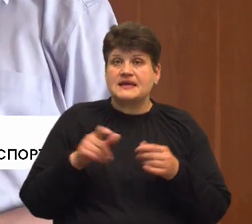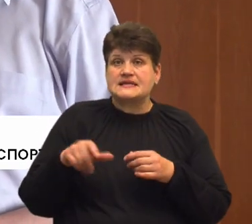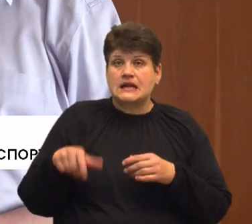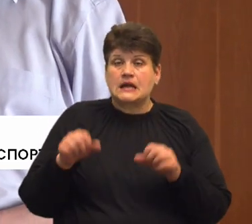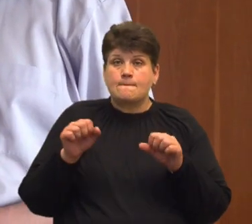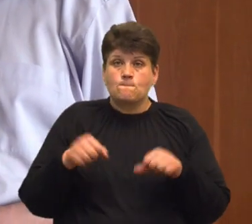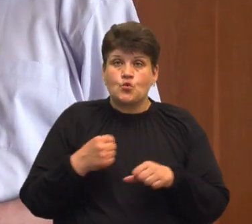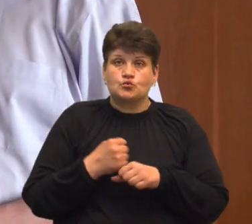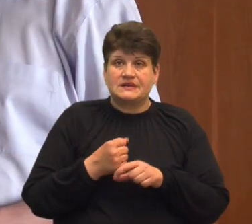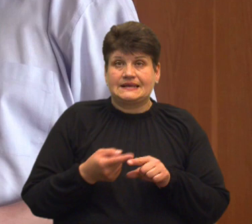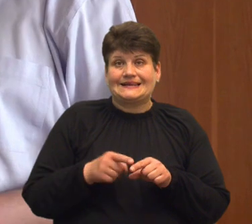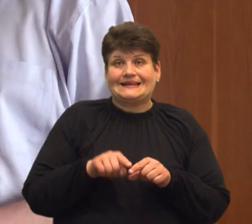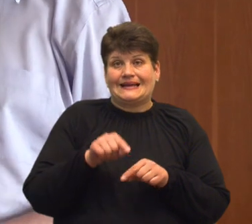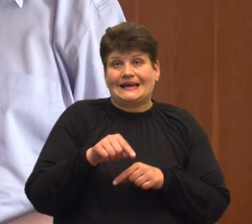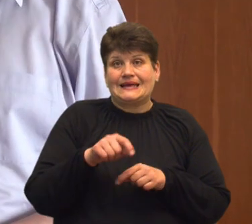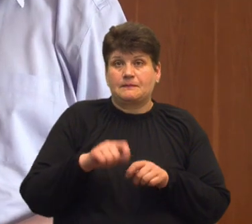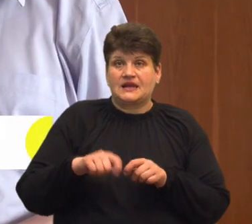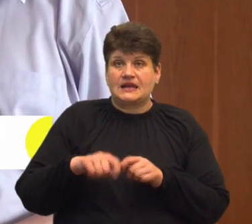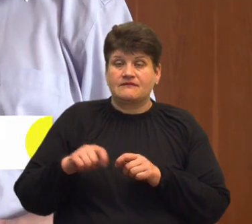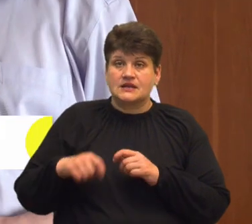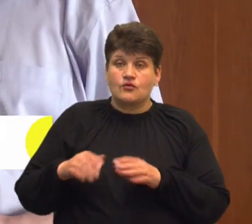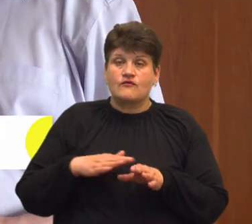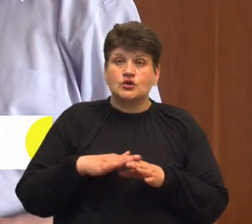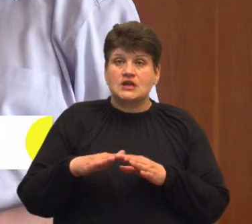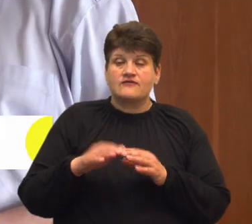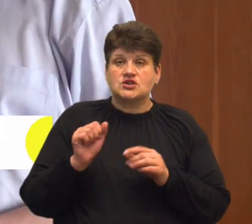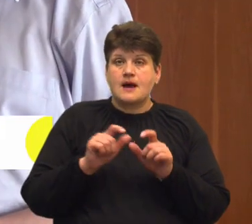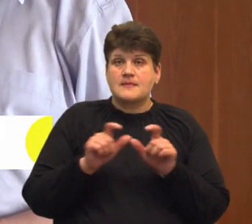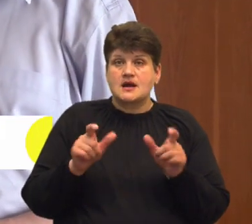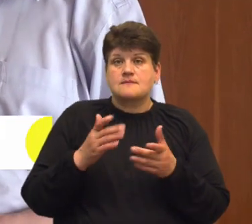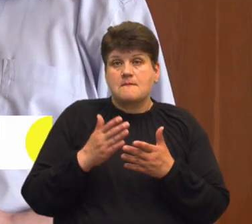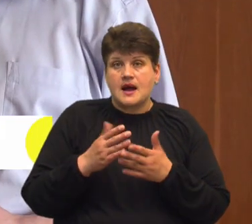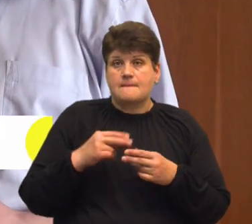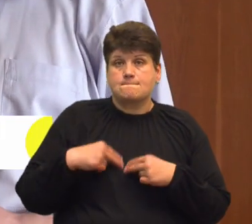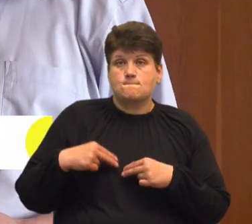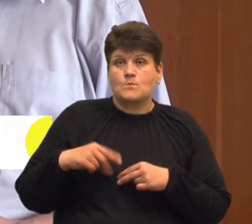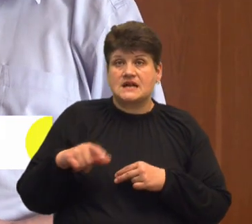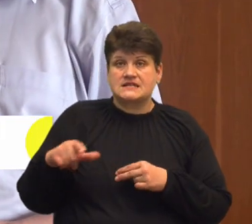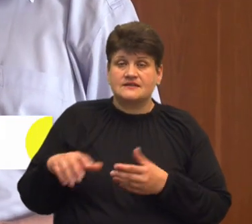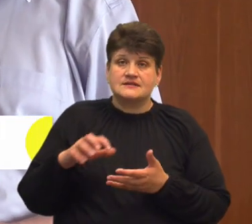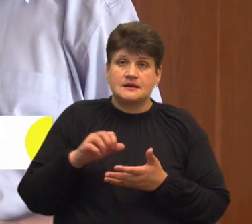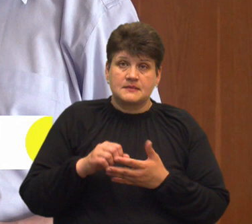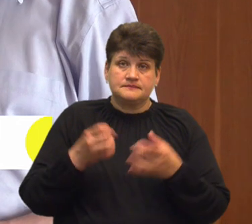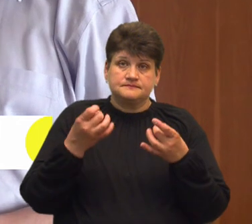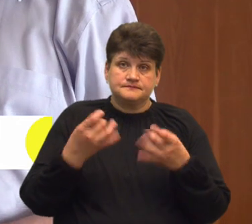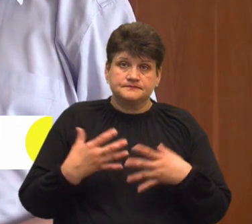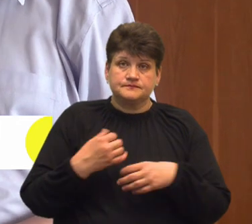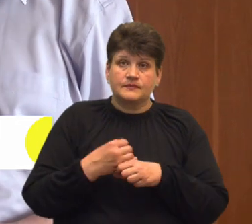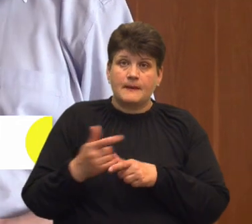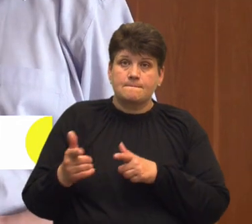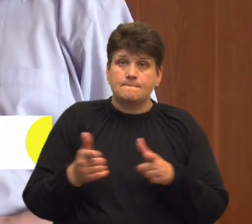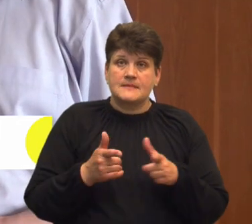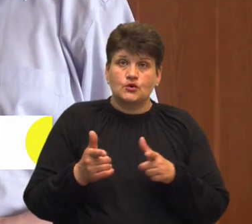робити такі перевірки, бо виконавчий апарат, він має працівників, які займаються поточною роботою для підготовки